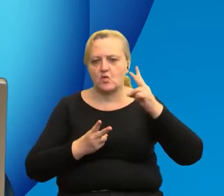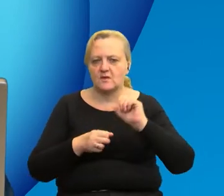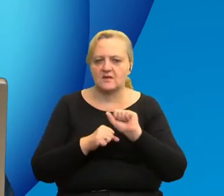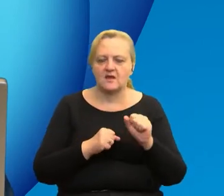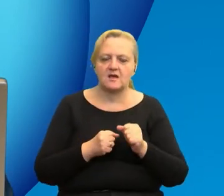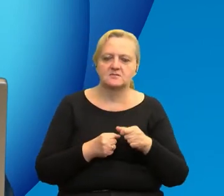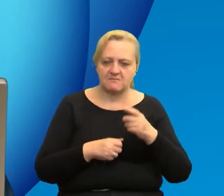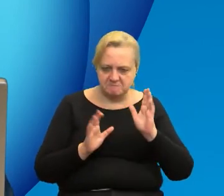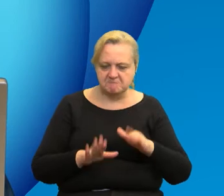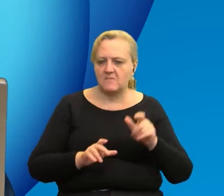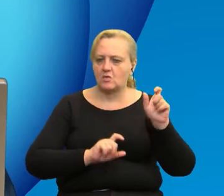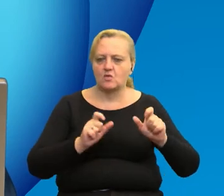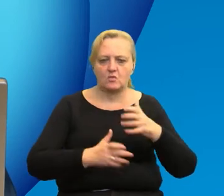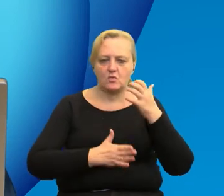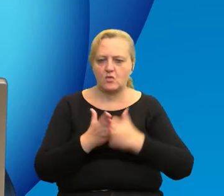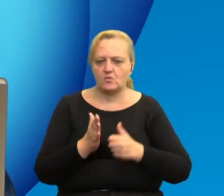przyszli beneficjenci końcowi.